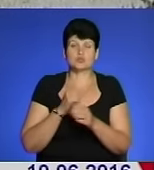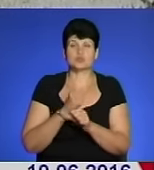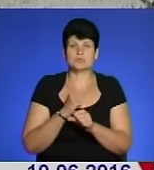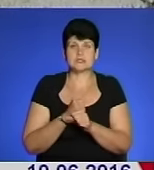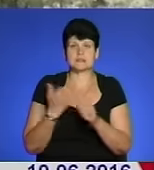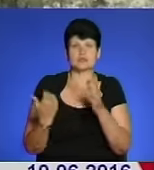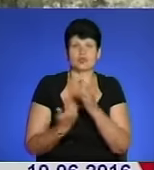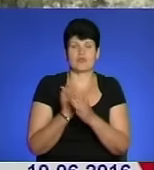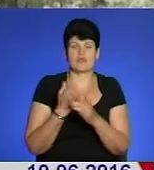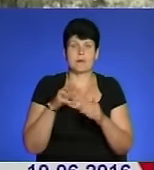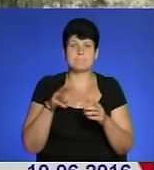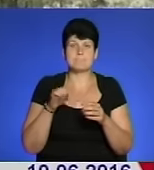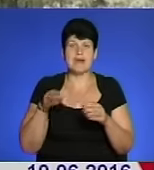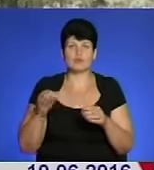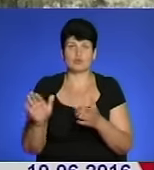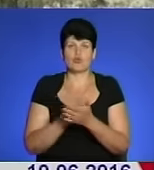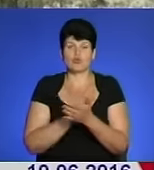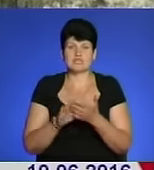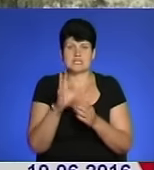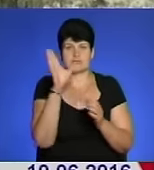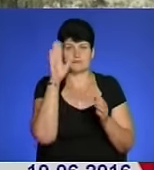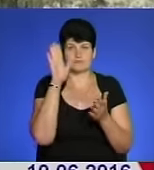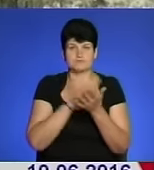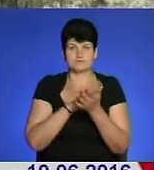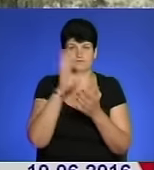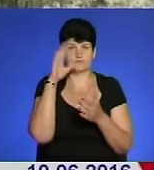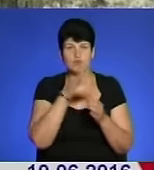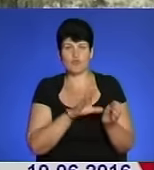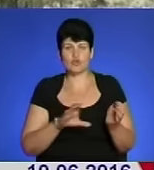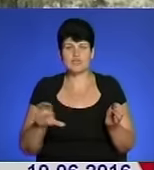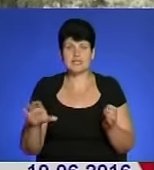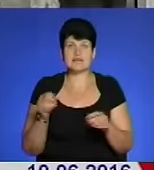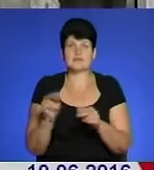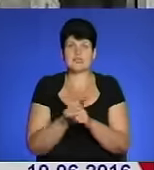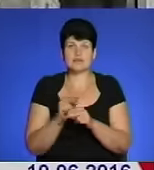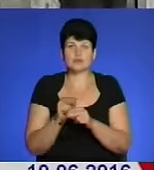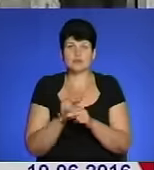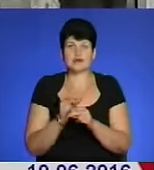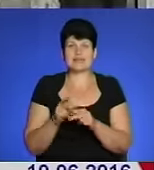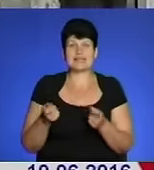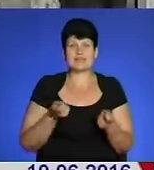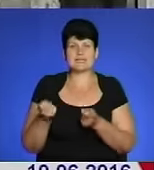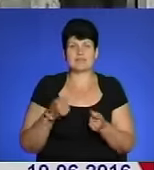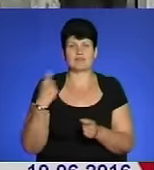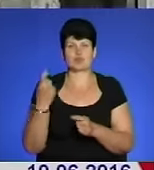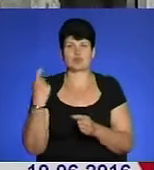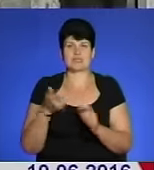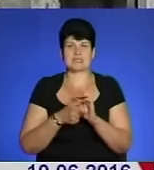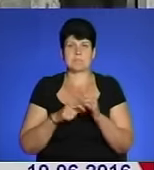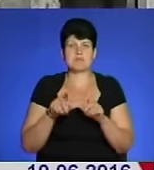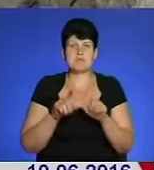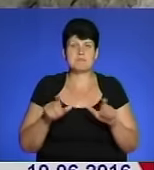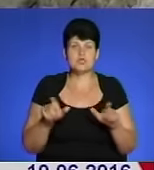інноваційні методи очищення каналізаційних та стічних вод, відновити комунікації та відремонтувати адміністративні господарські приміщення.